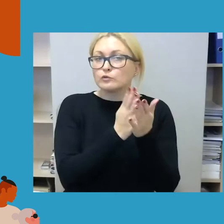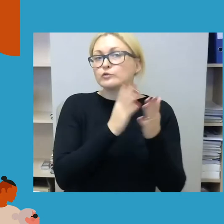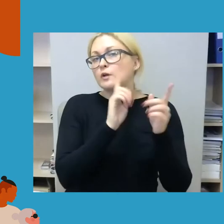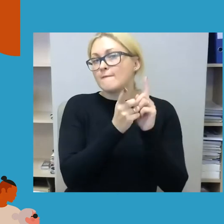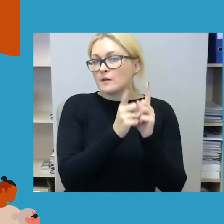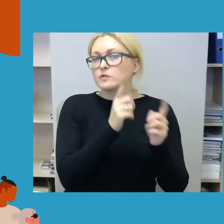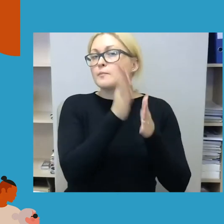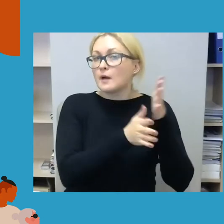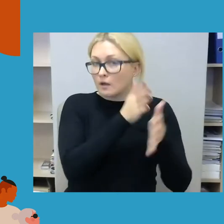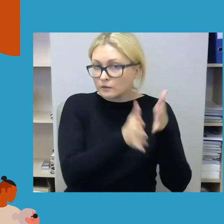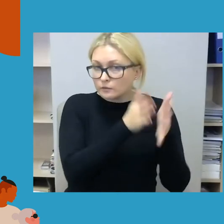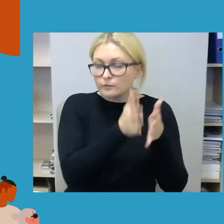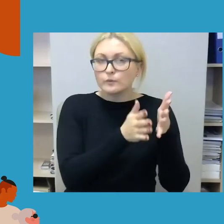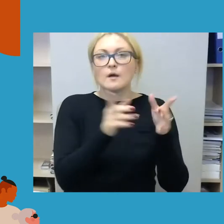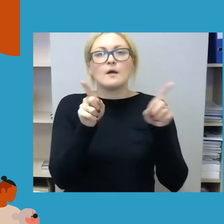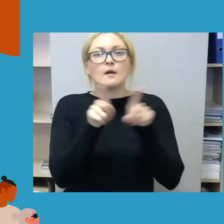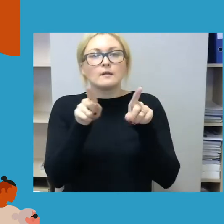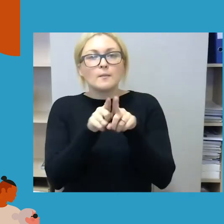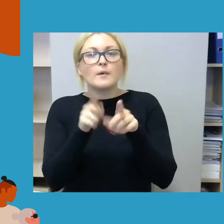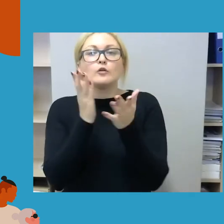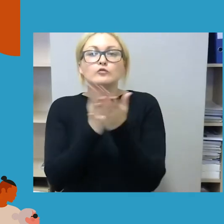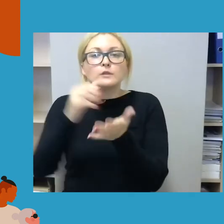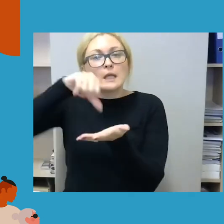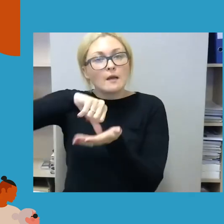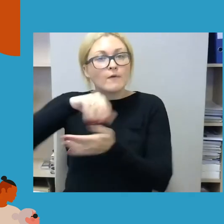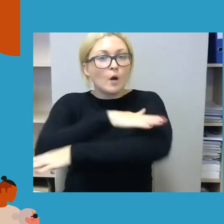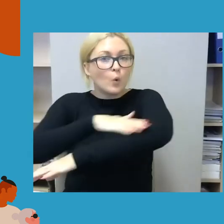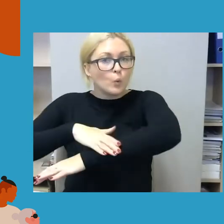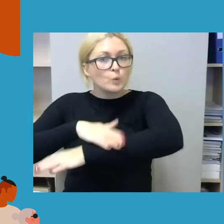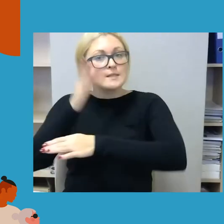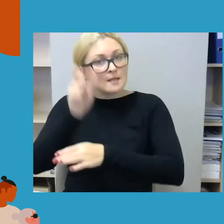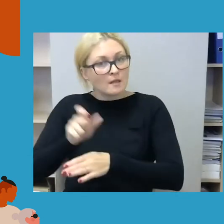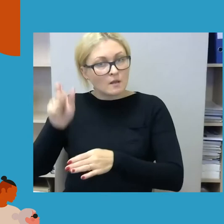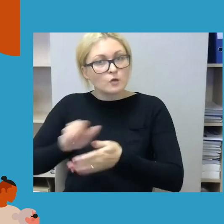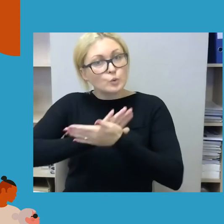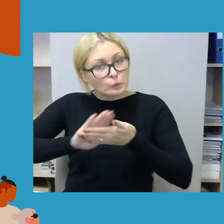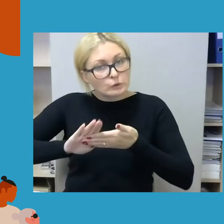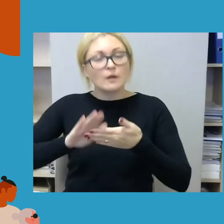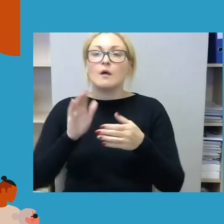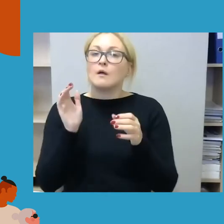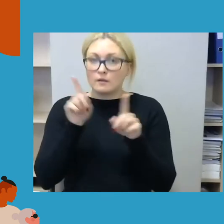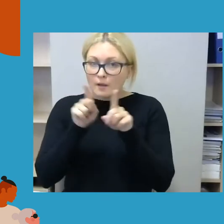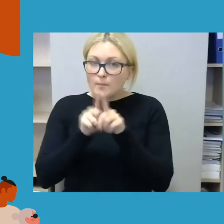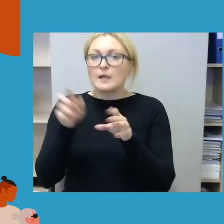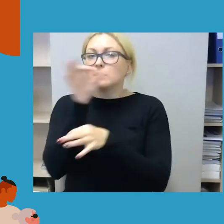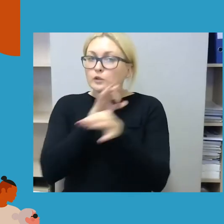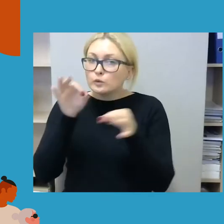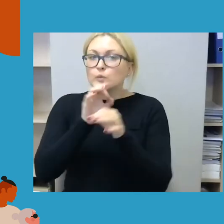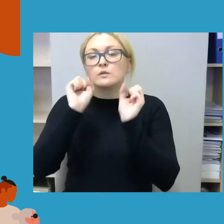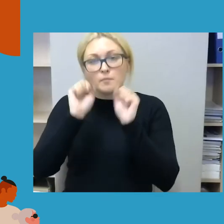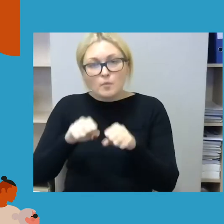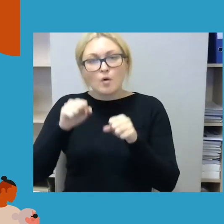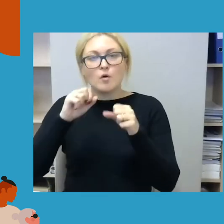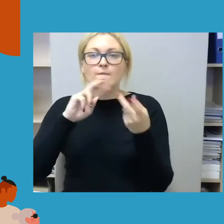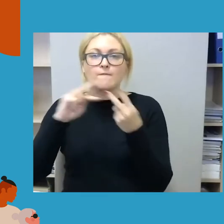Taip pat, kadangi turime užsieniečių pranešėjų diskusijos dalyvių, tai visa diskusija gali būti verčiama